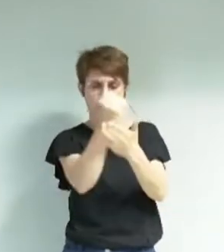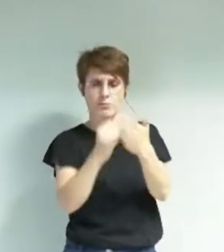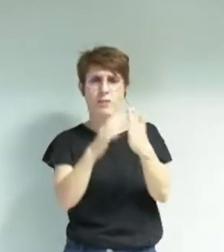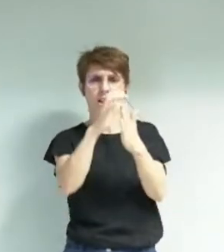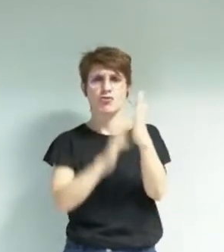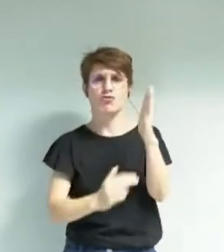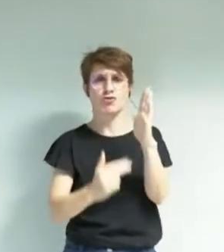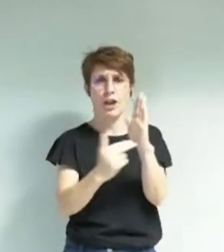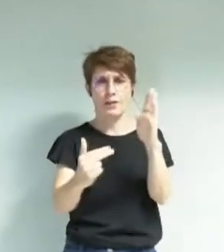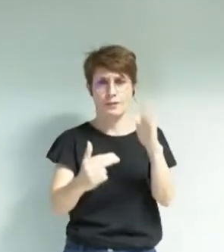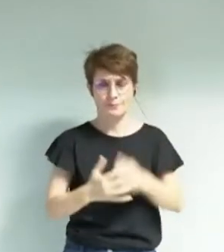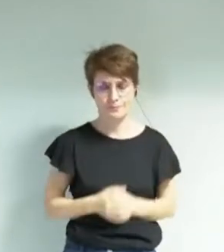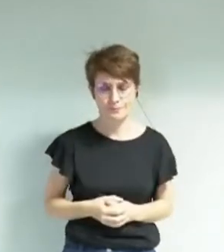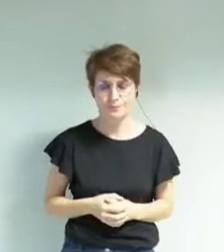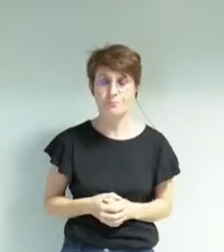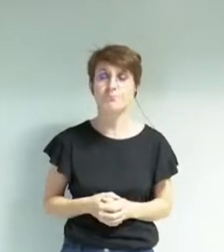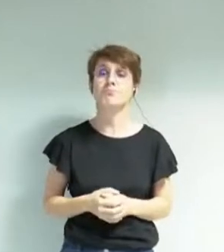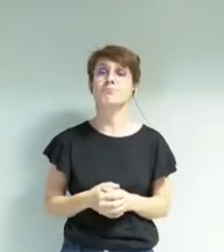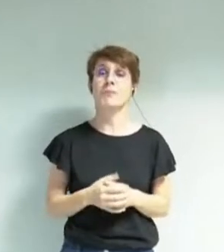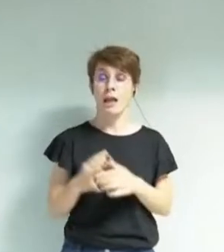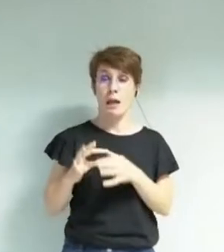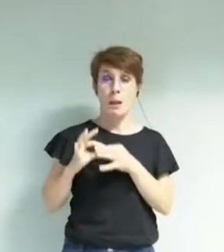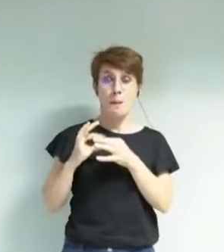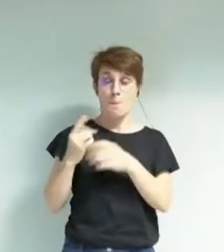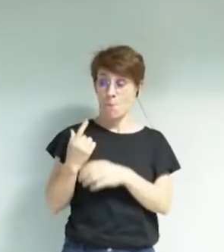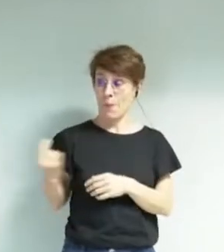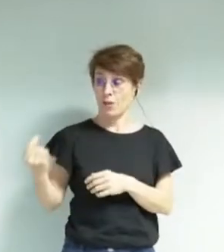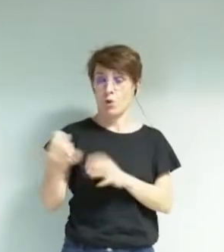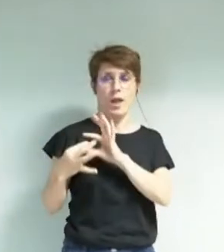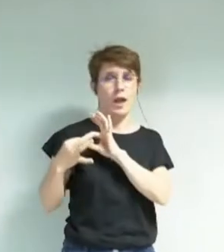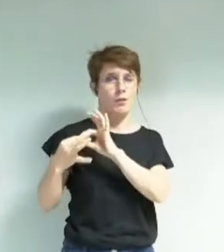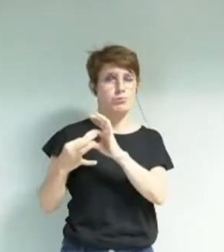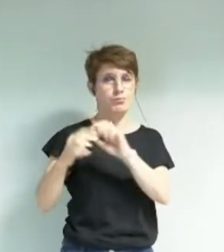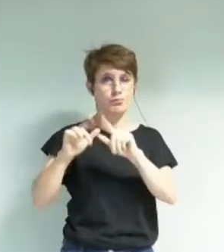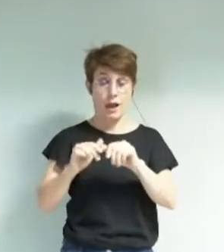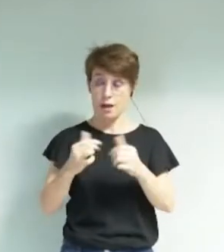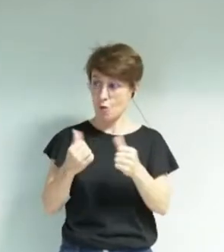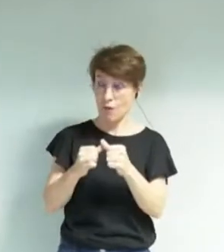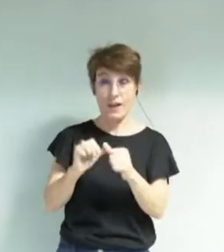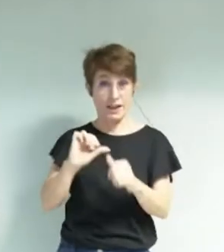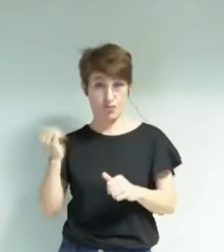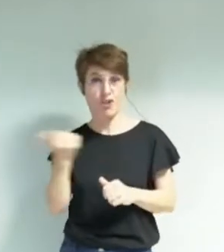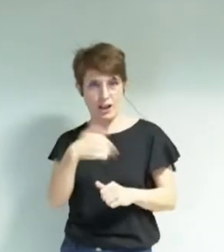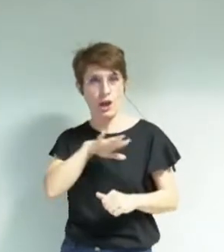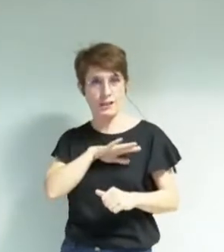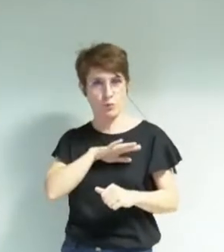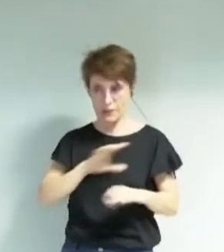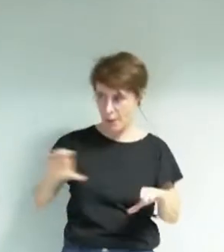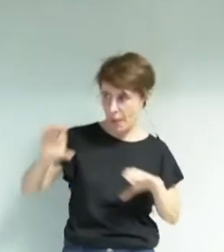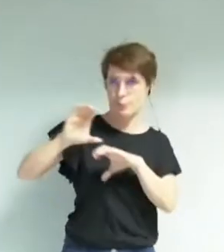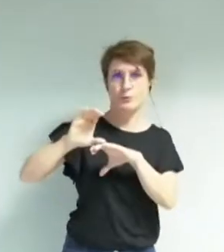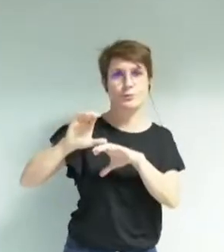Cette relation partenariale se traduit ainsi par une responsabilité mutuelle des partis engagés.